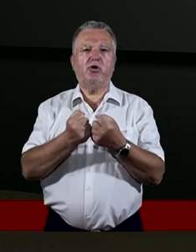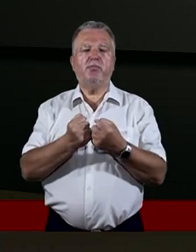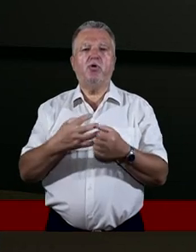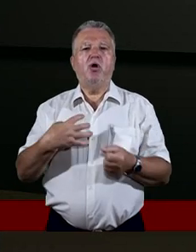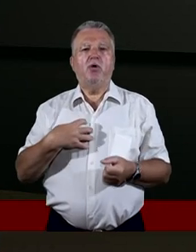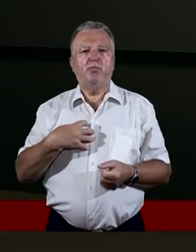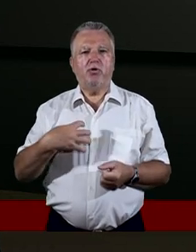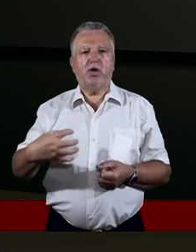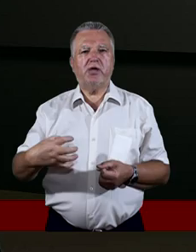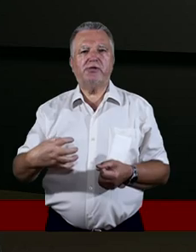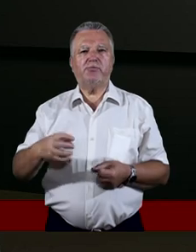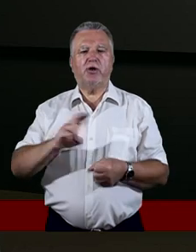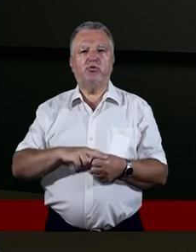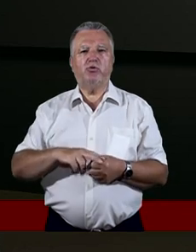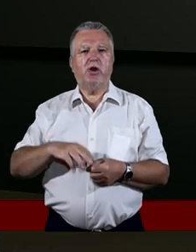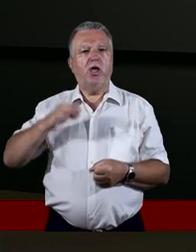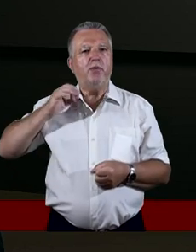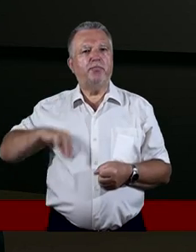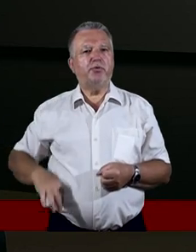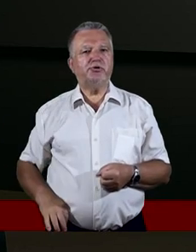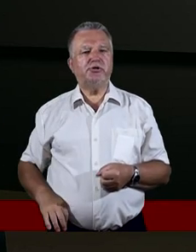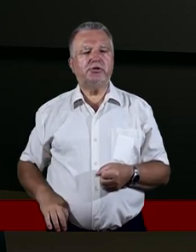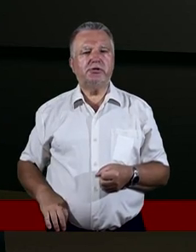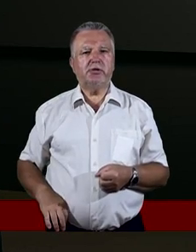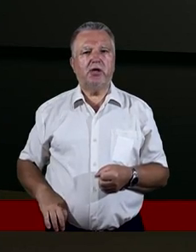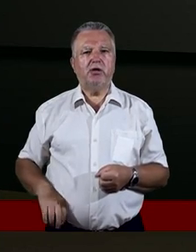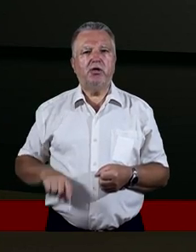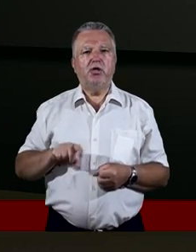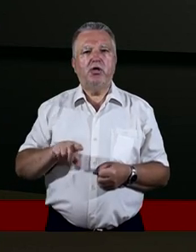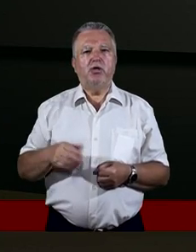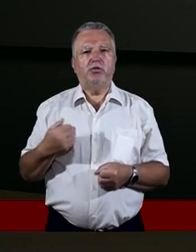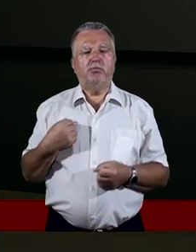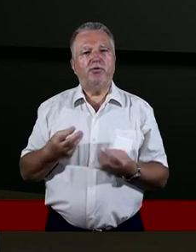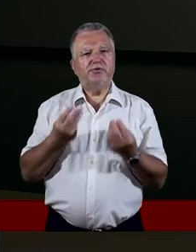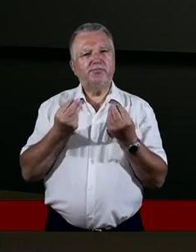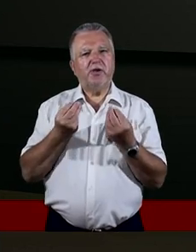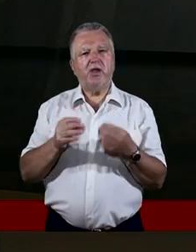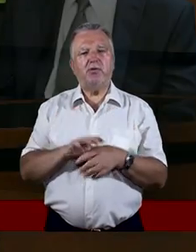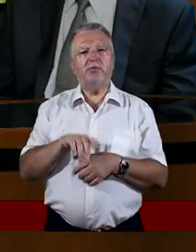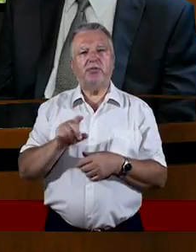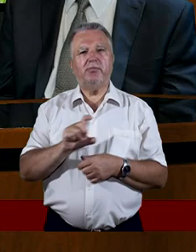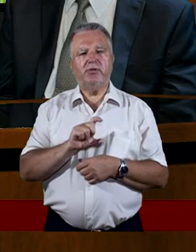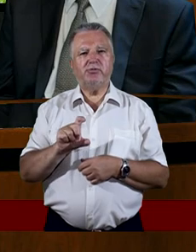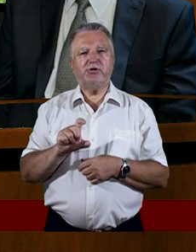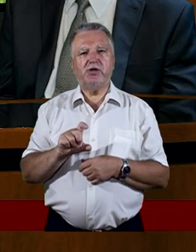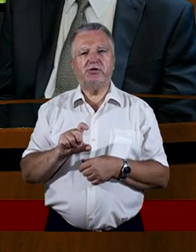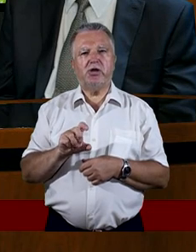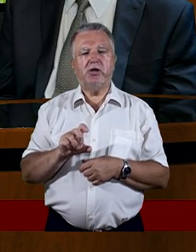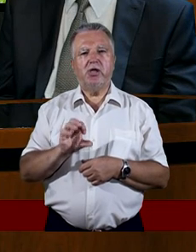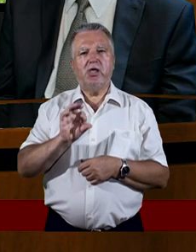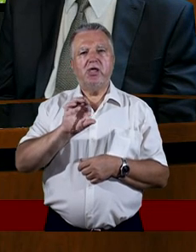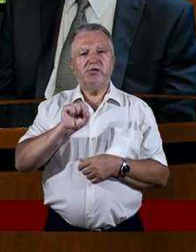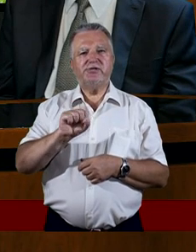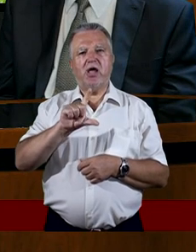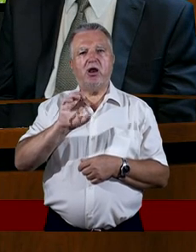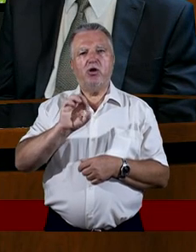pozyskał. To był naprawdę ewenement w tamtym czasie. Salomon z tego korzystał.